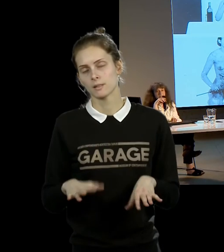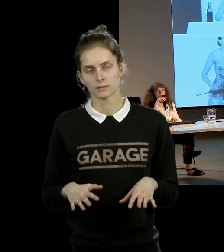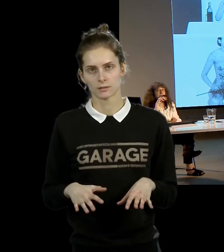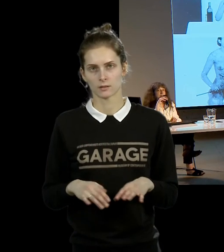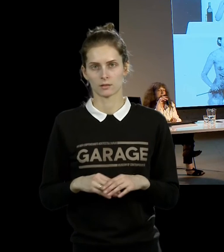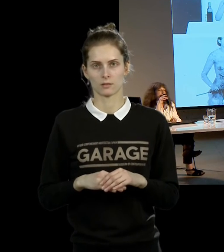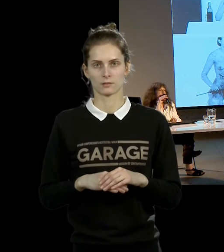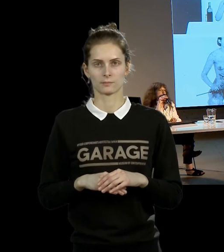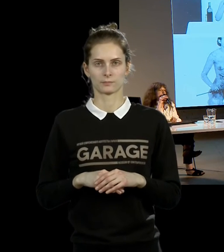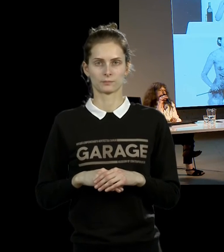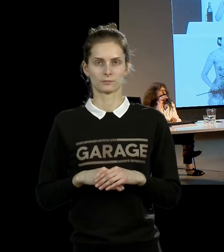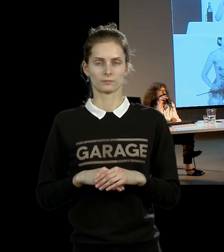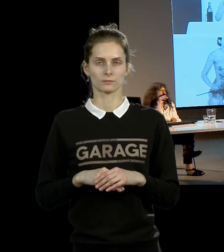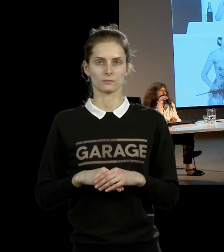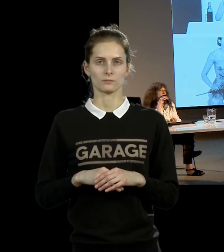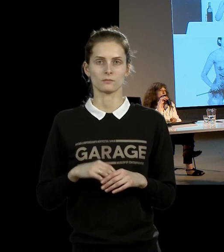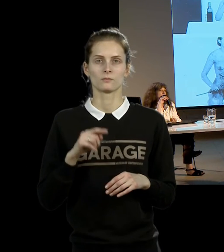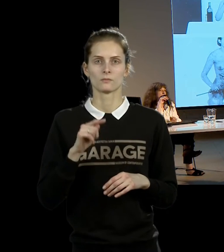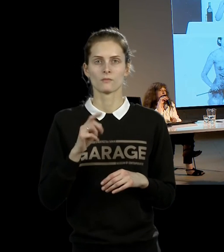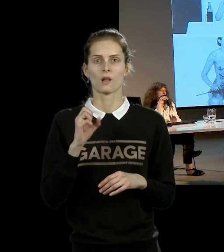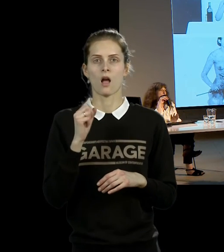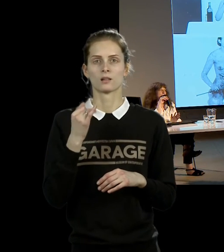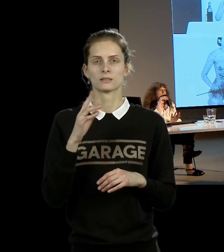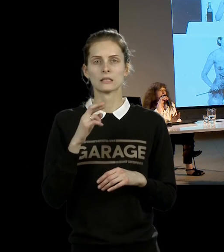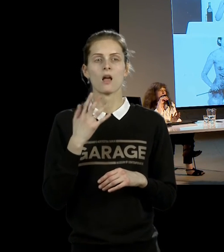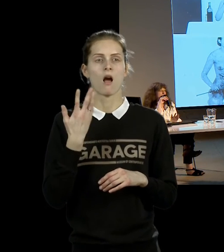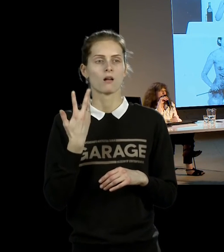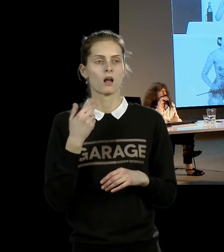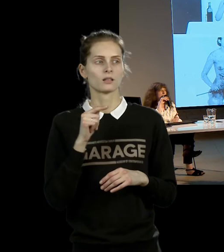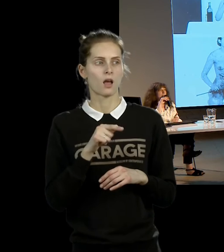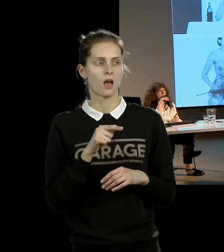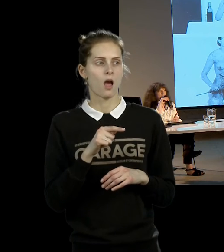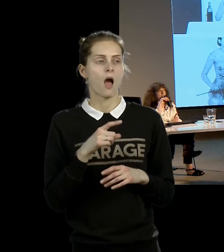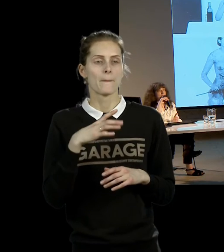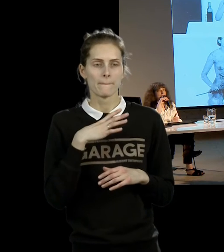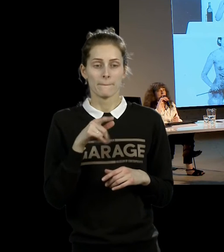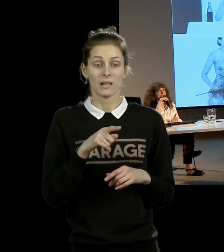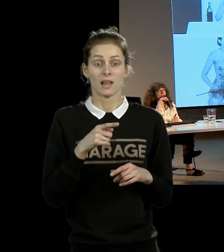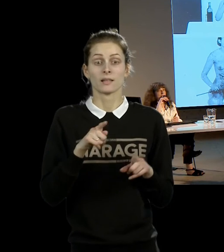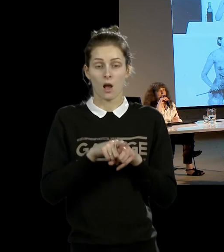приводили в себя. одна из тех акций, которые Марина Абрамович потом несколько раз повторяла.